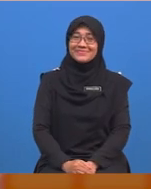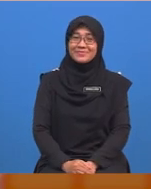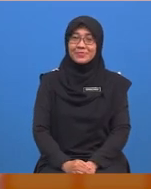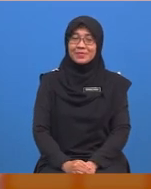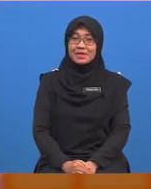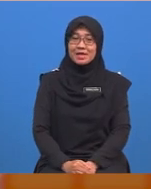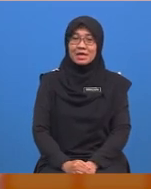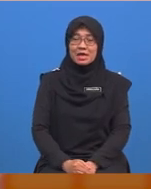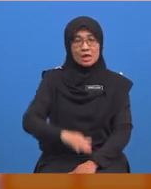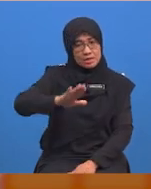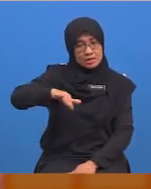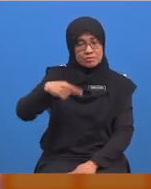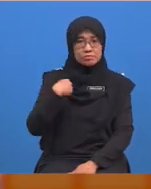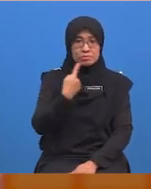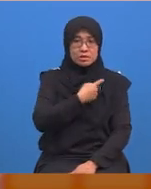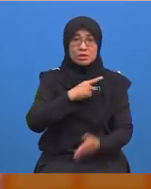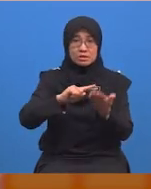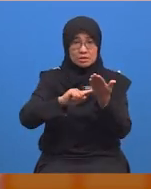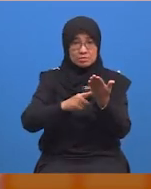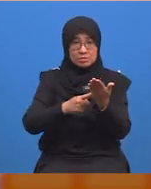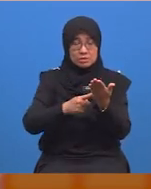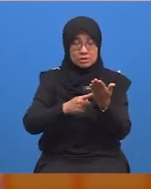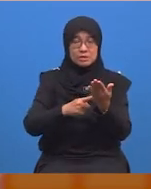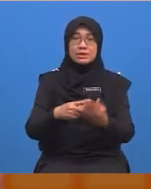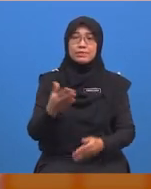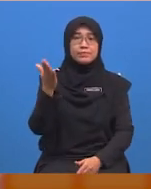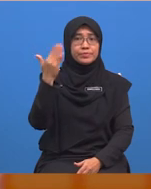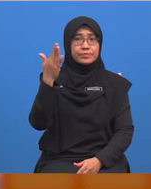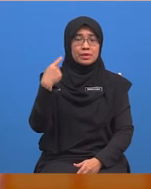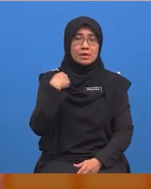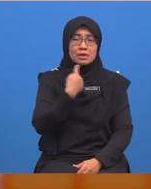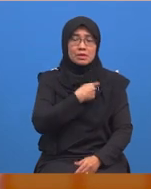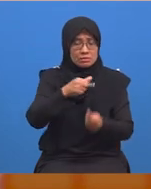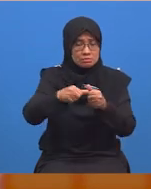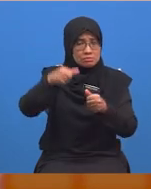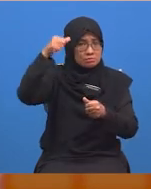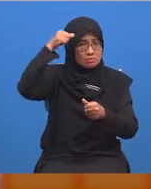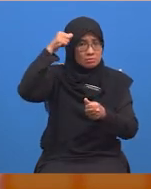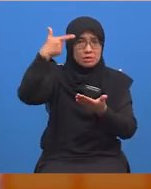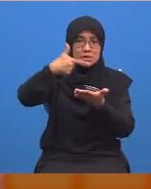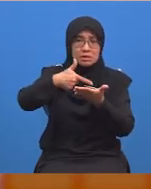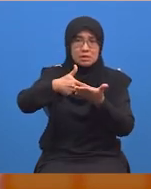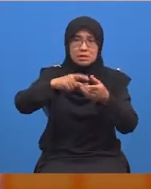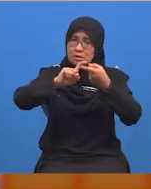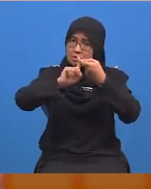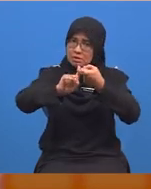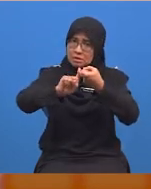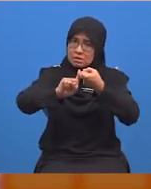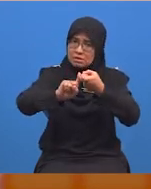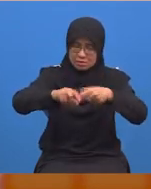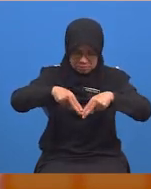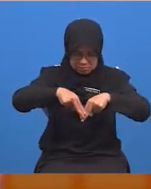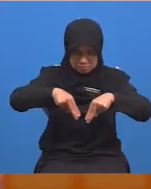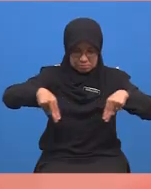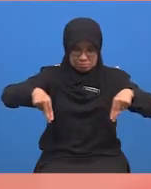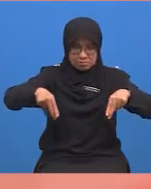Sebelum kita mulakan dengan kemahiran hari ini, mari kita imbas kembali tentang perkaitan antara ukuran